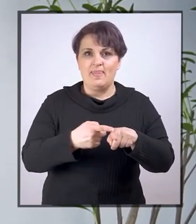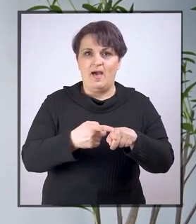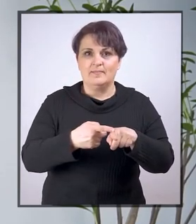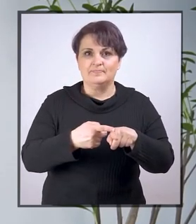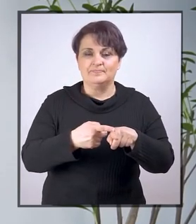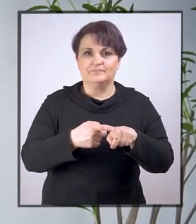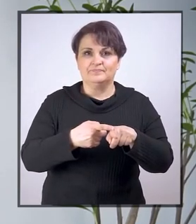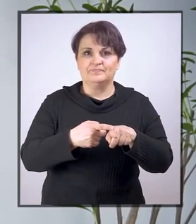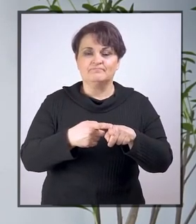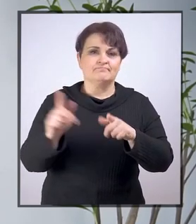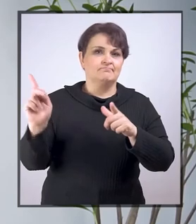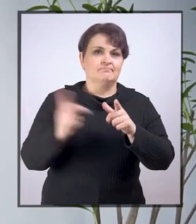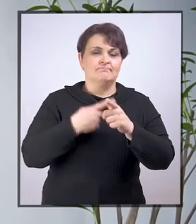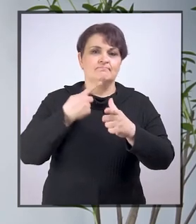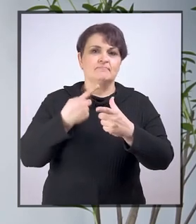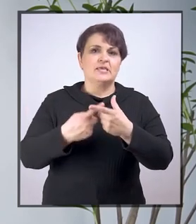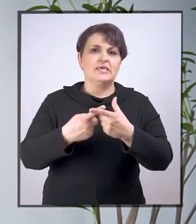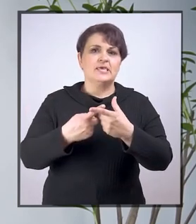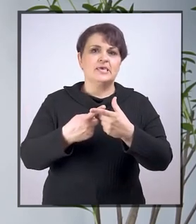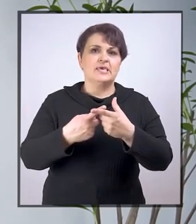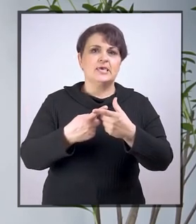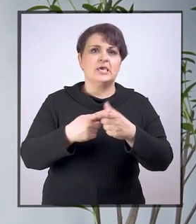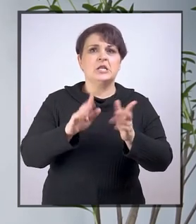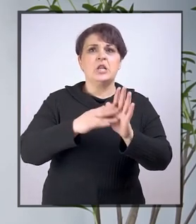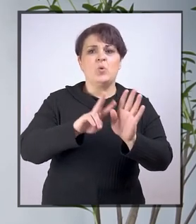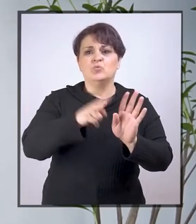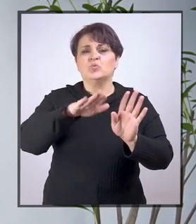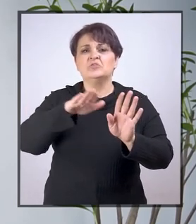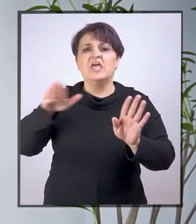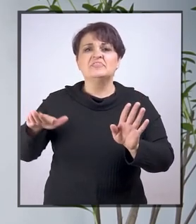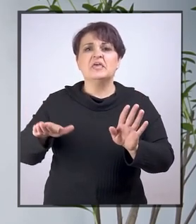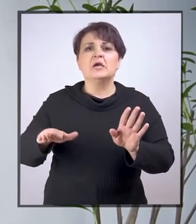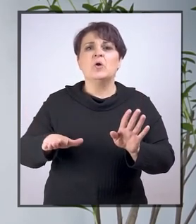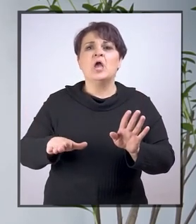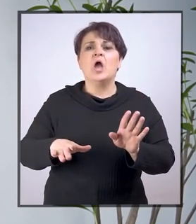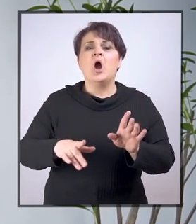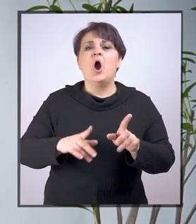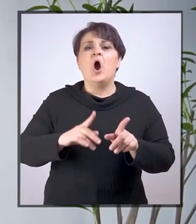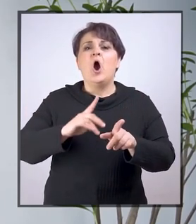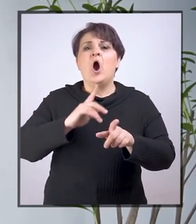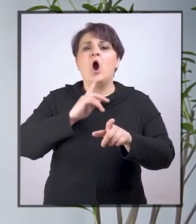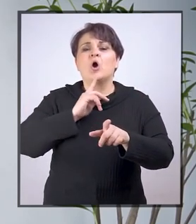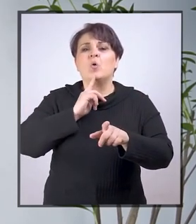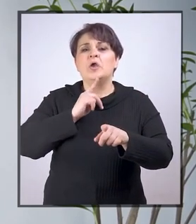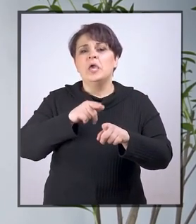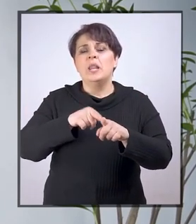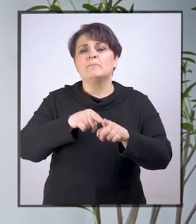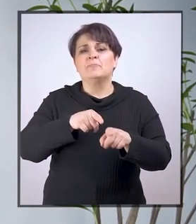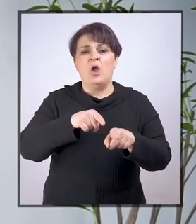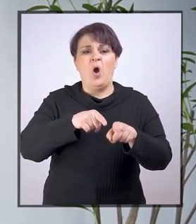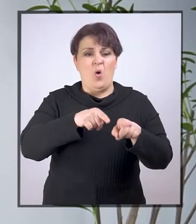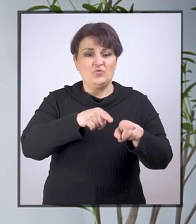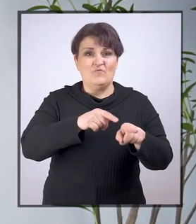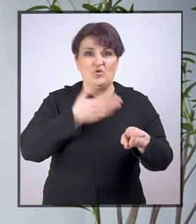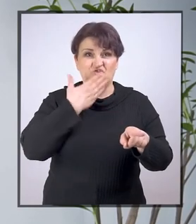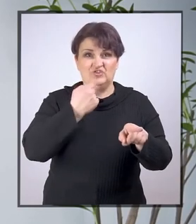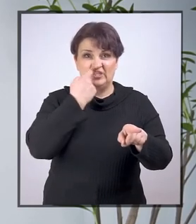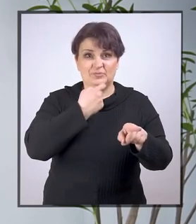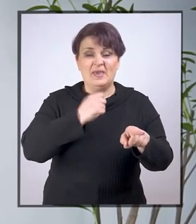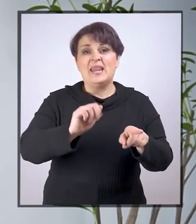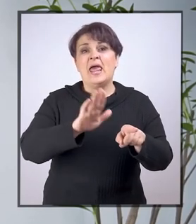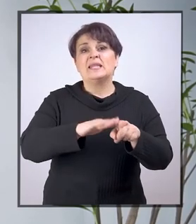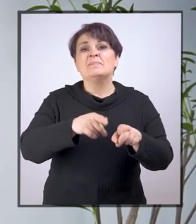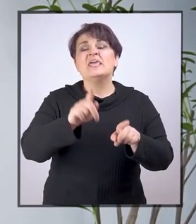ili recimo drugog djeteta koje za razliku od ovog prvog